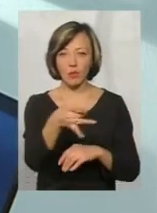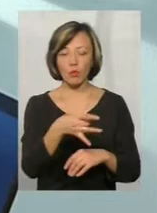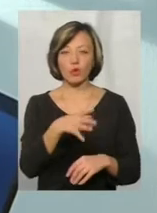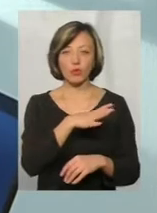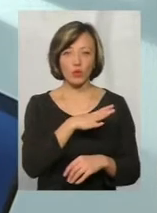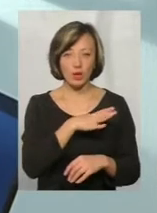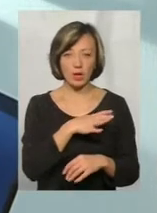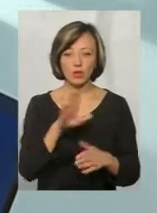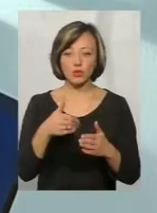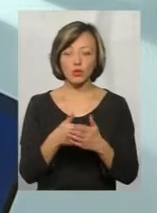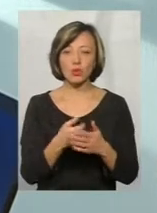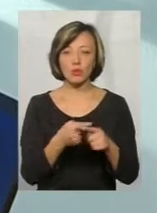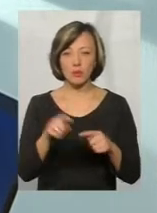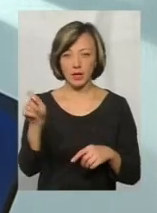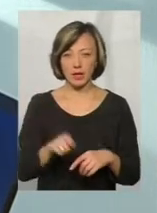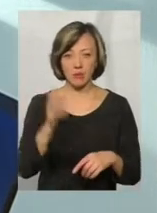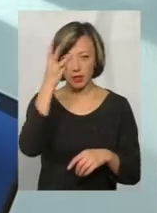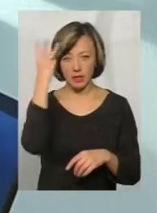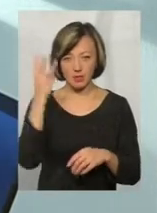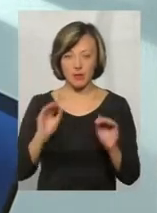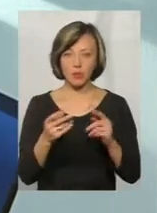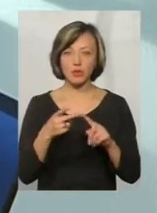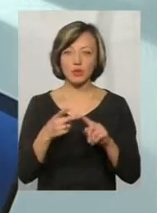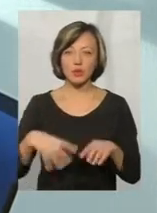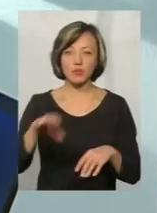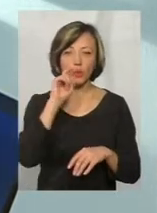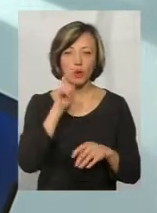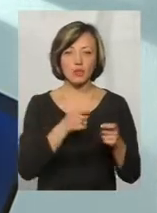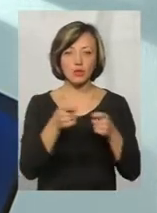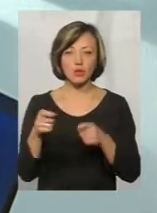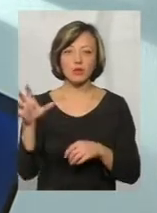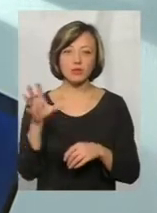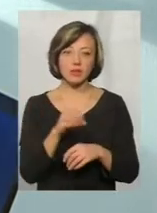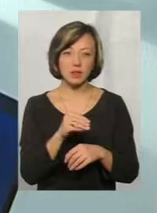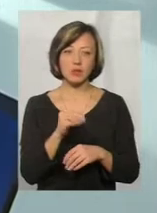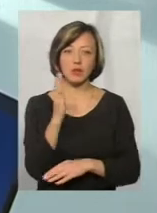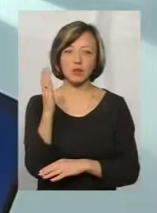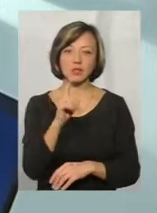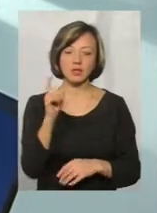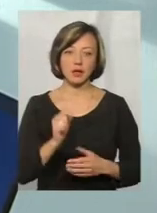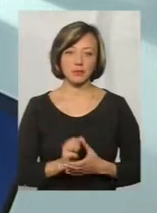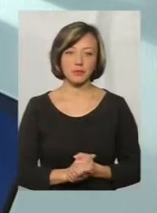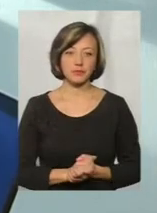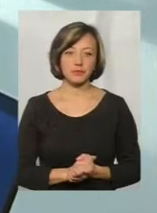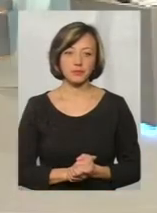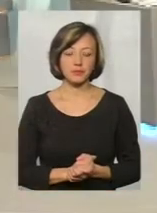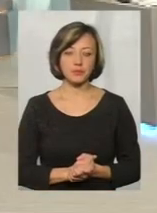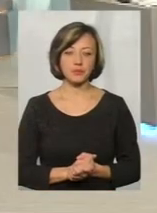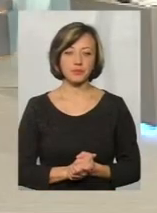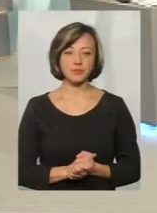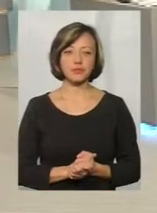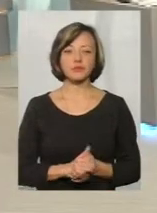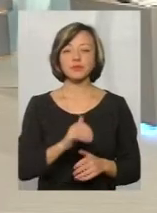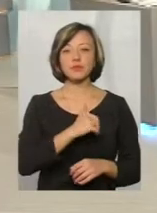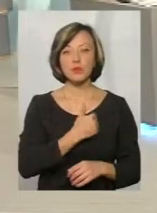були, до того, як приїхали у Хмельницькій в рамках другого всеукраїнського туру, всі з них проголосували за. Що ж, хочеться